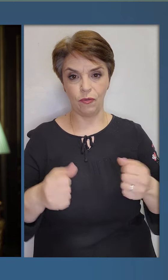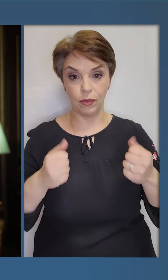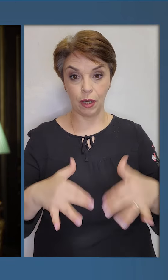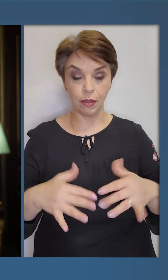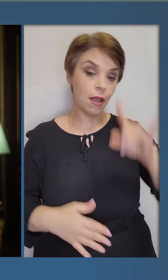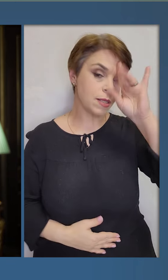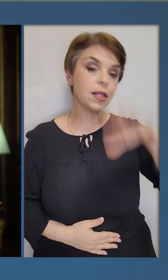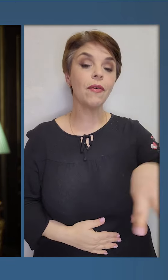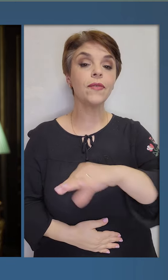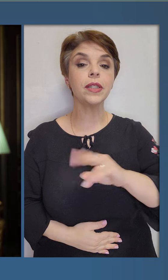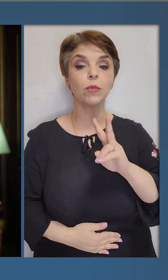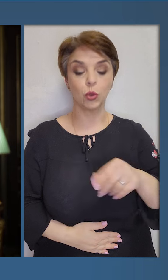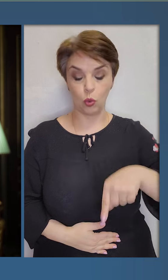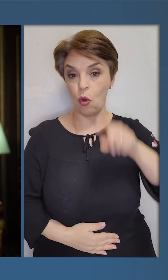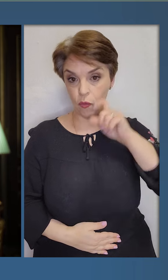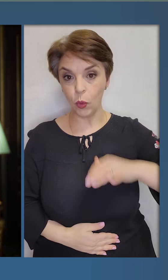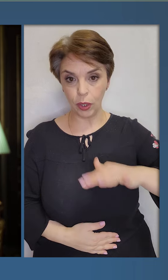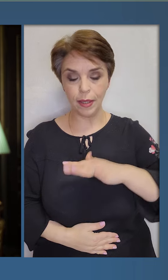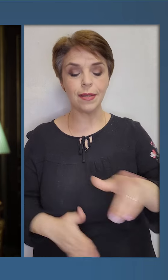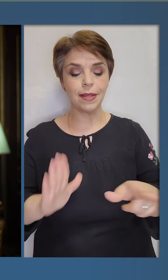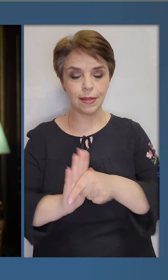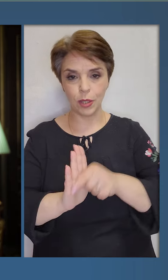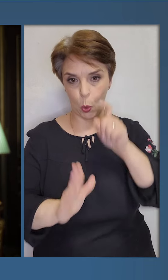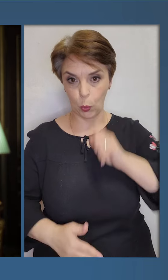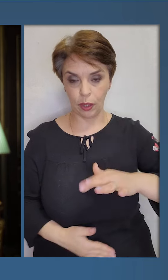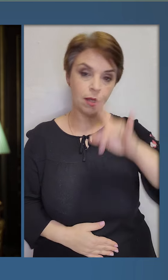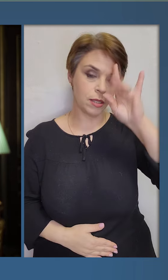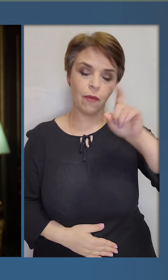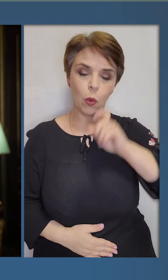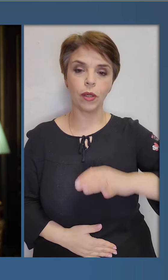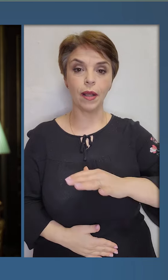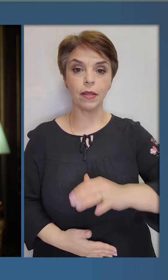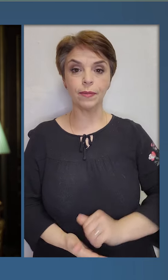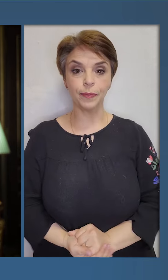втрат. Слава усім, хто в Україні та з Україною. Слава Україні!